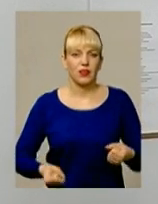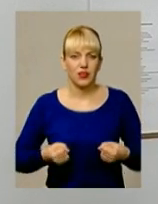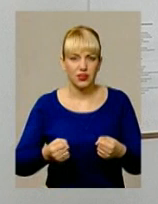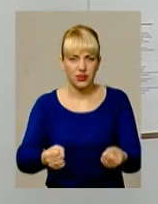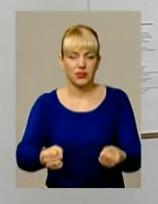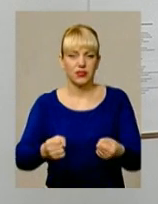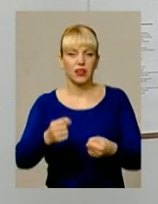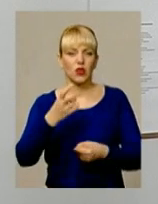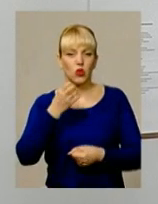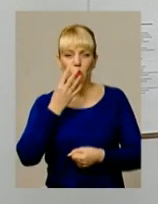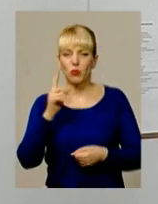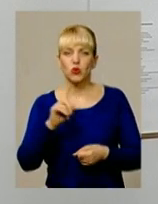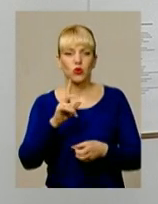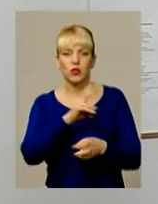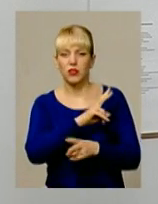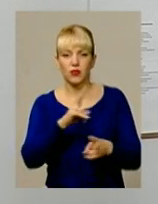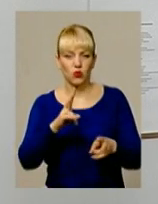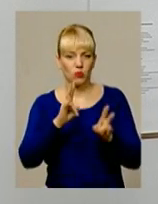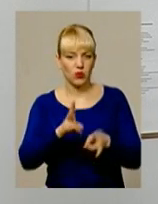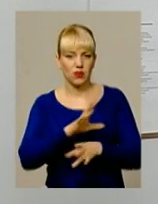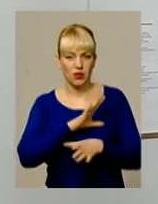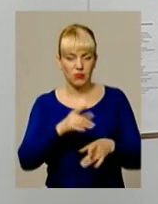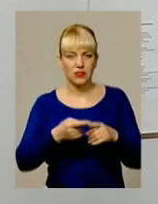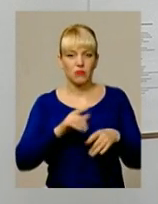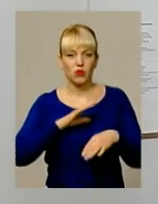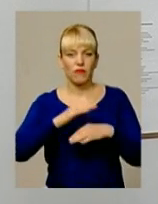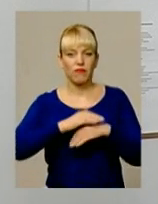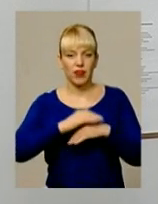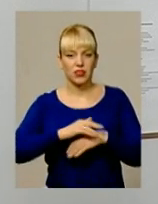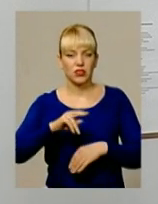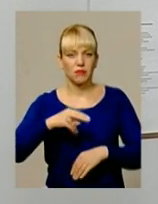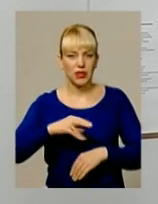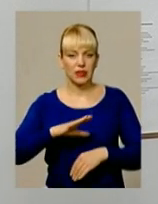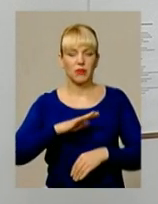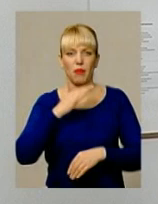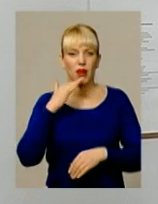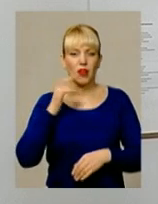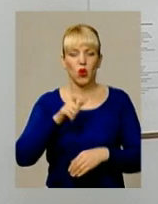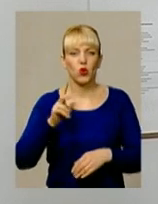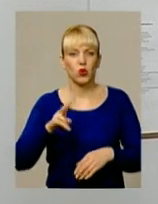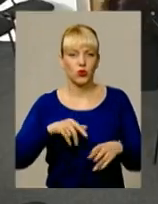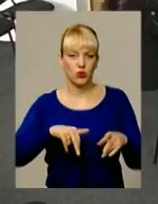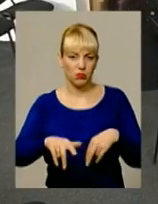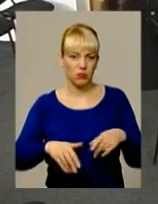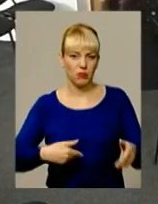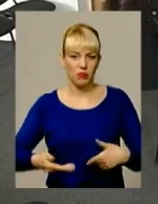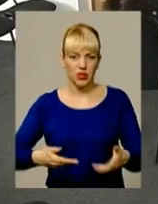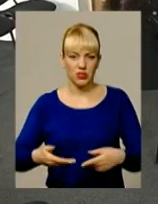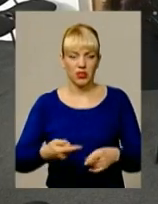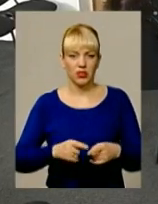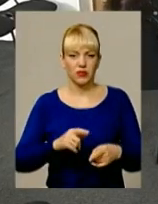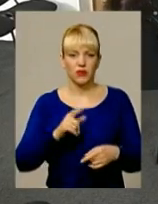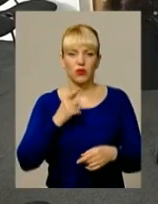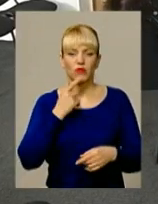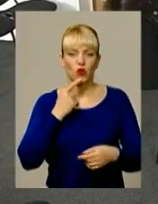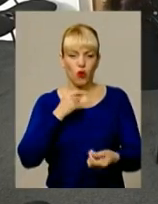Дуже добре, що ніхто не постраждав, хоча це вже був вечір п'ятниці, багато людей, які просто прогулювалися пішки. Крові в нього було